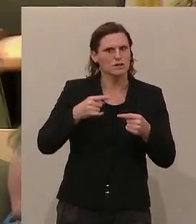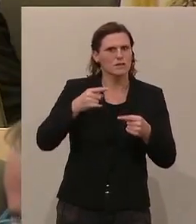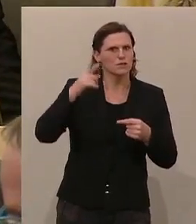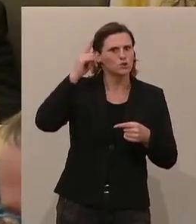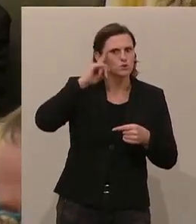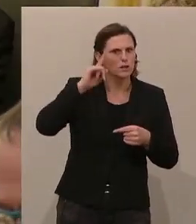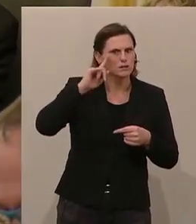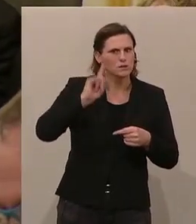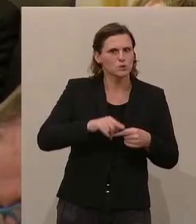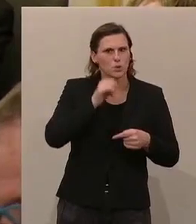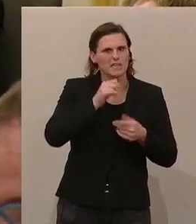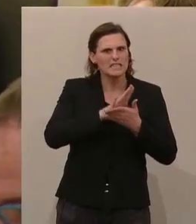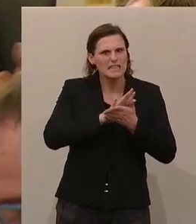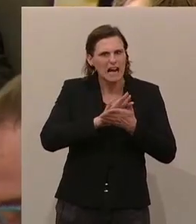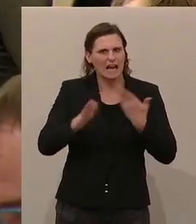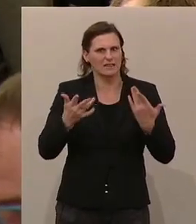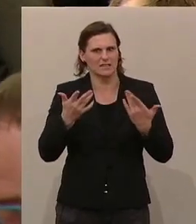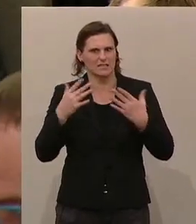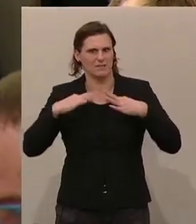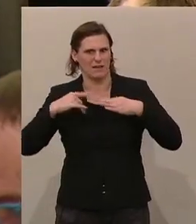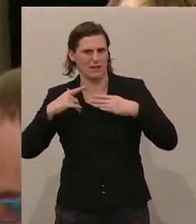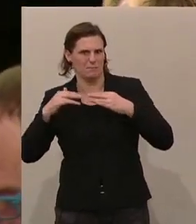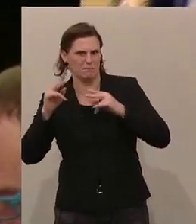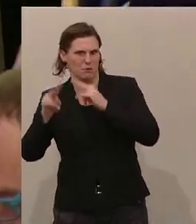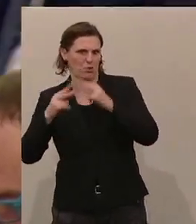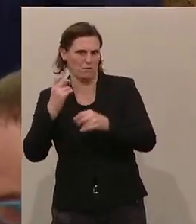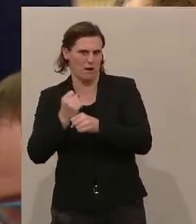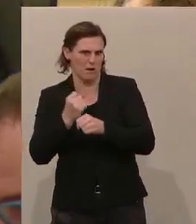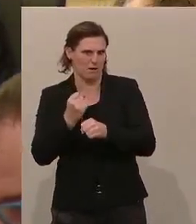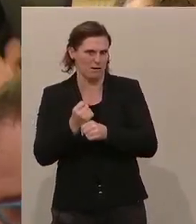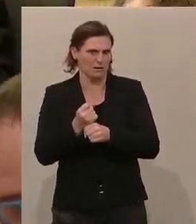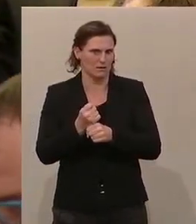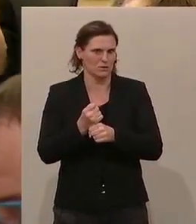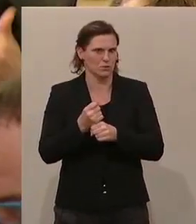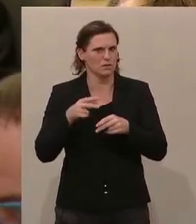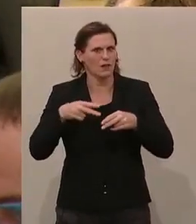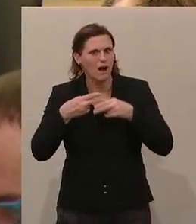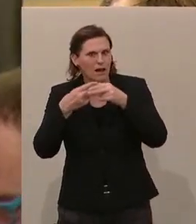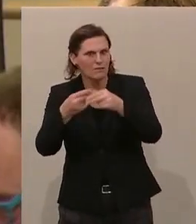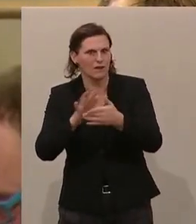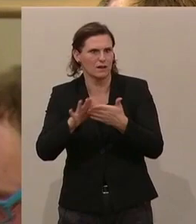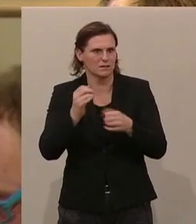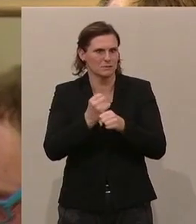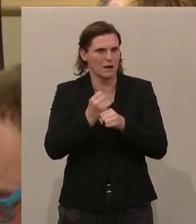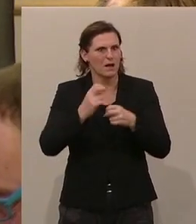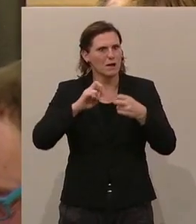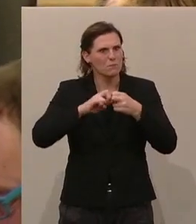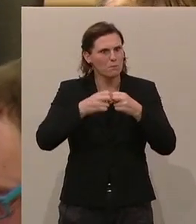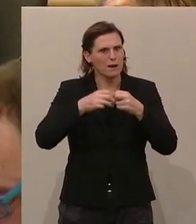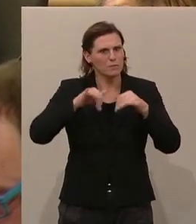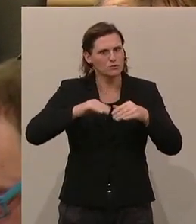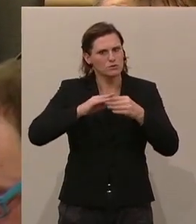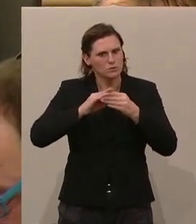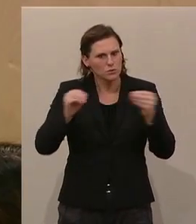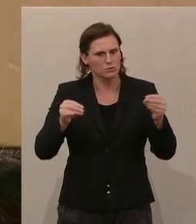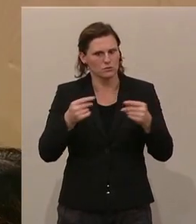und Lehramtsstudenten sollen auch keine Gratis-Ferienbetreuer sein. Das ist einmal festzuhalten. Das Problem müssen wir anders lösen. Da haben wir uns auch, machen wir uns auch